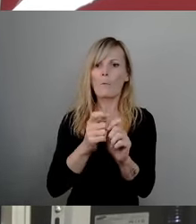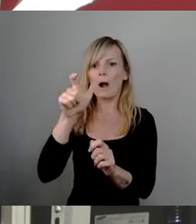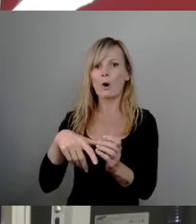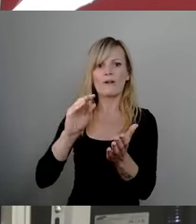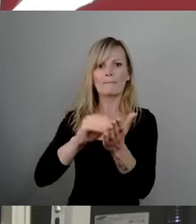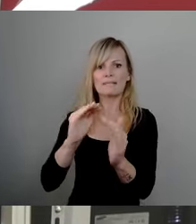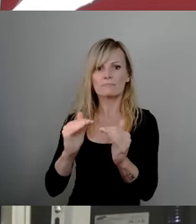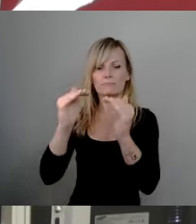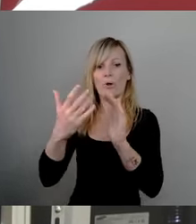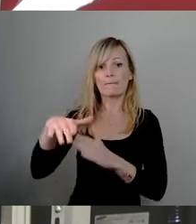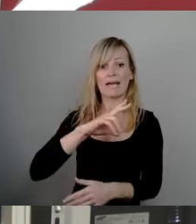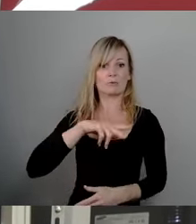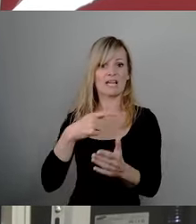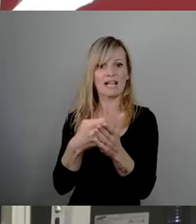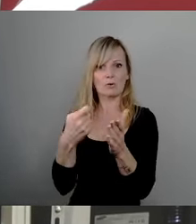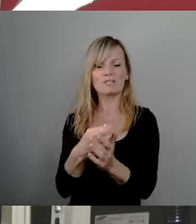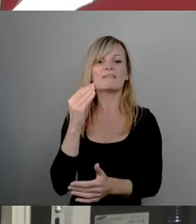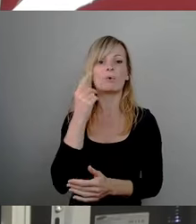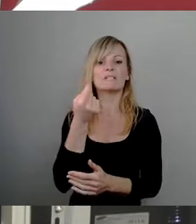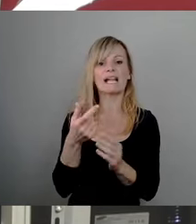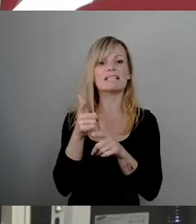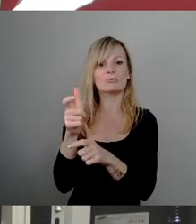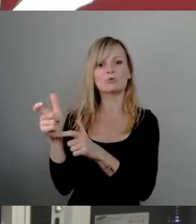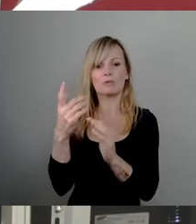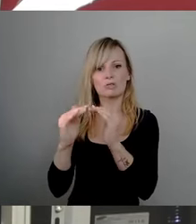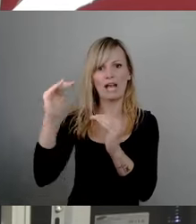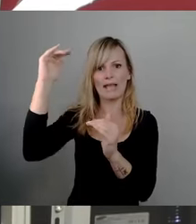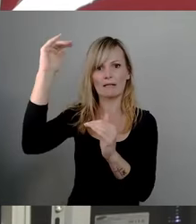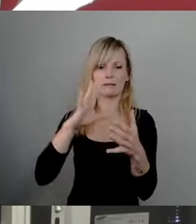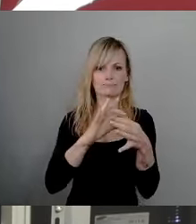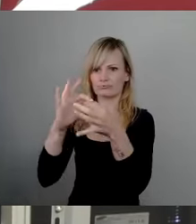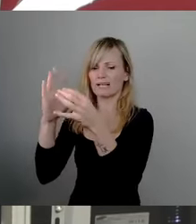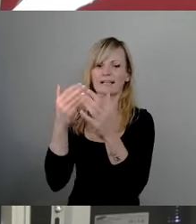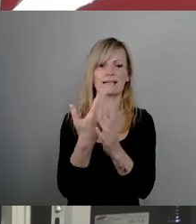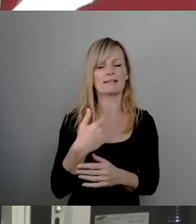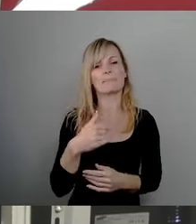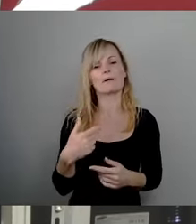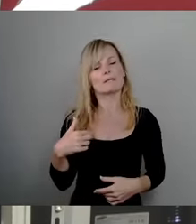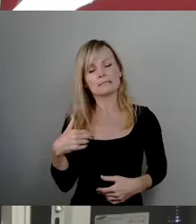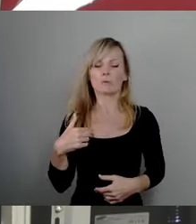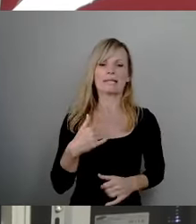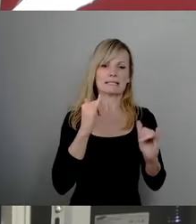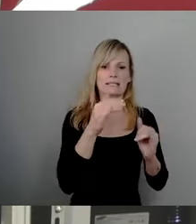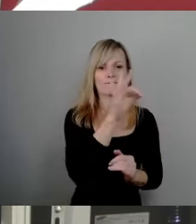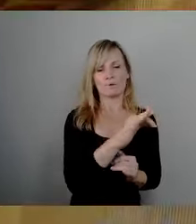Sozialkosten, weil auch die Wohngeldzuschüsse steigen werden. Deswegen bitte geben Sie sich den Ruck, stimmen Sie dem Antrag zu. Danke.